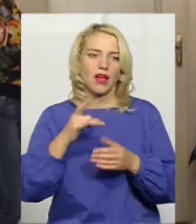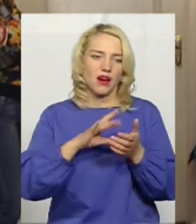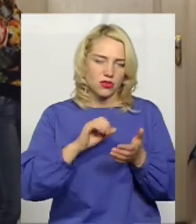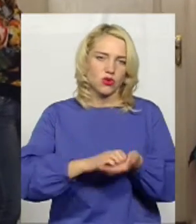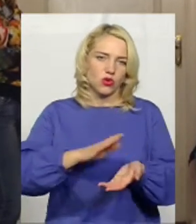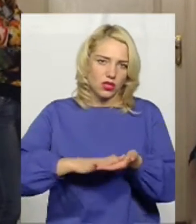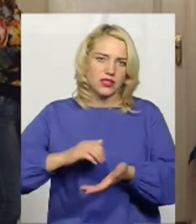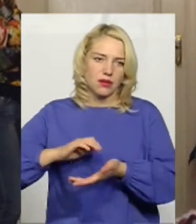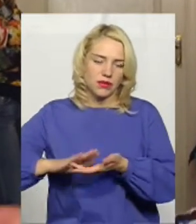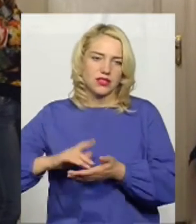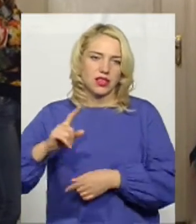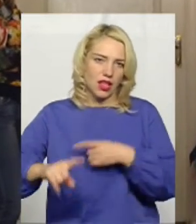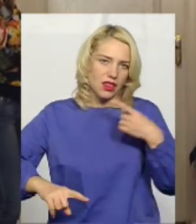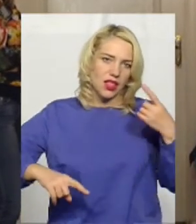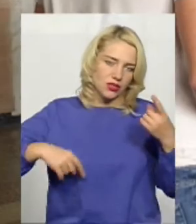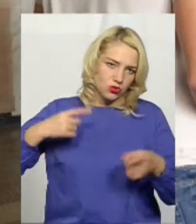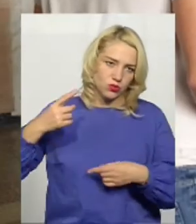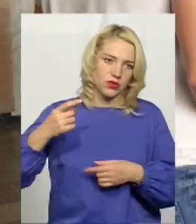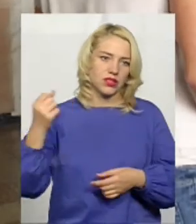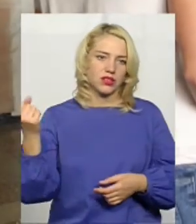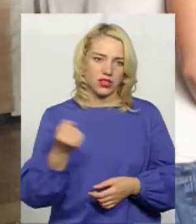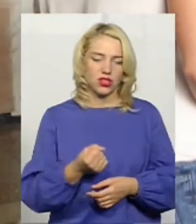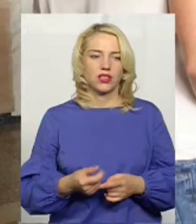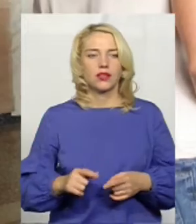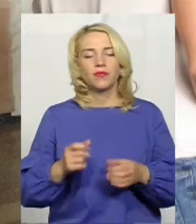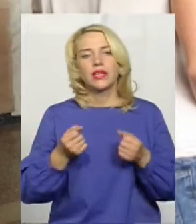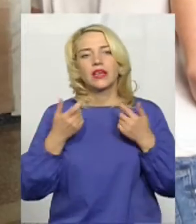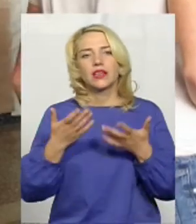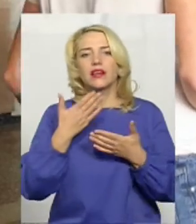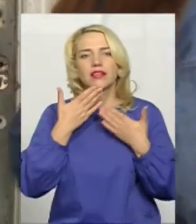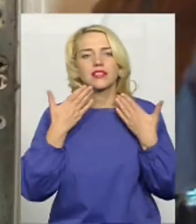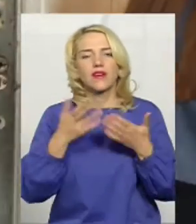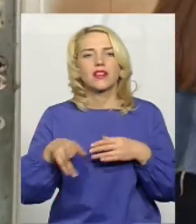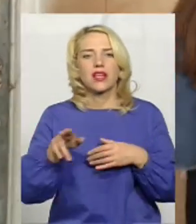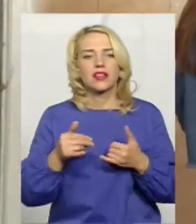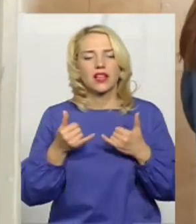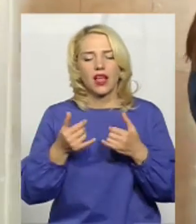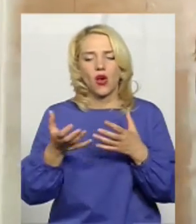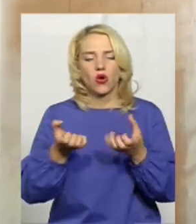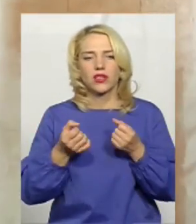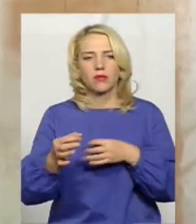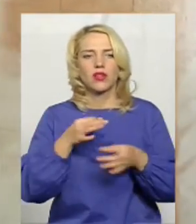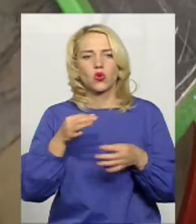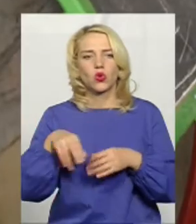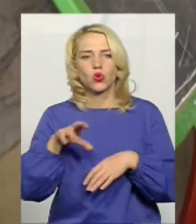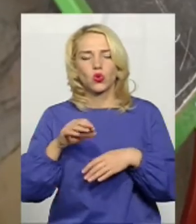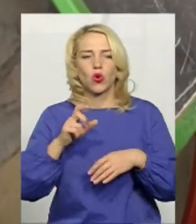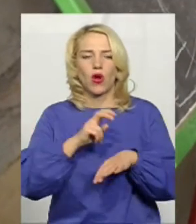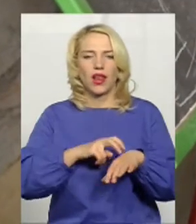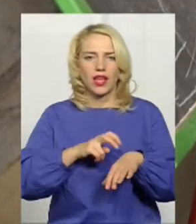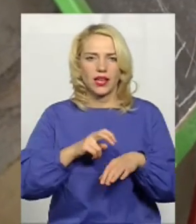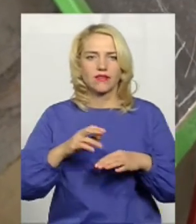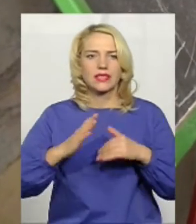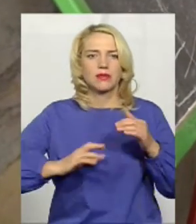виходить через тиждень. Кількість звернень для отримання консультації до лікарів-спеціалістів набагато більша, ніж передбачає